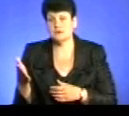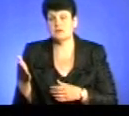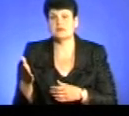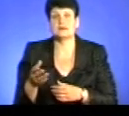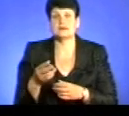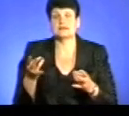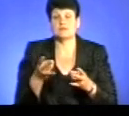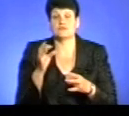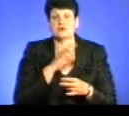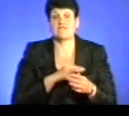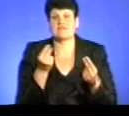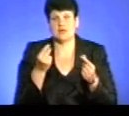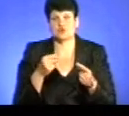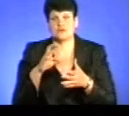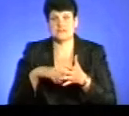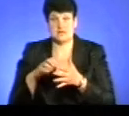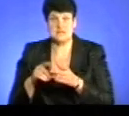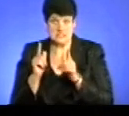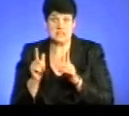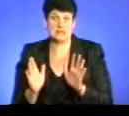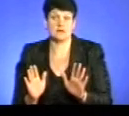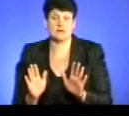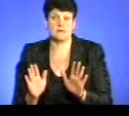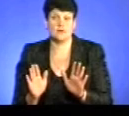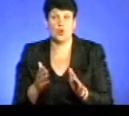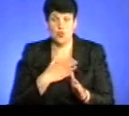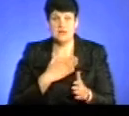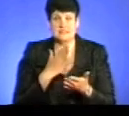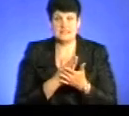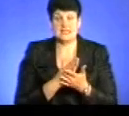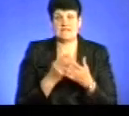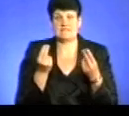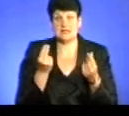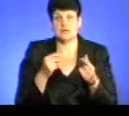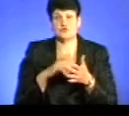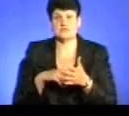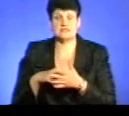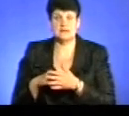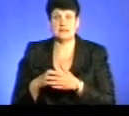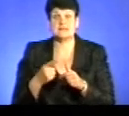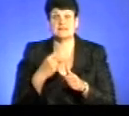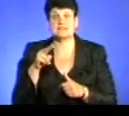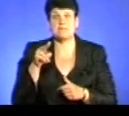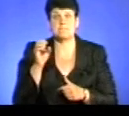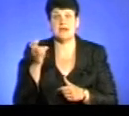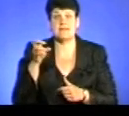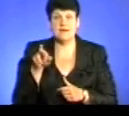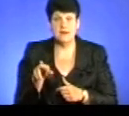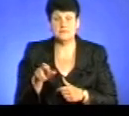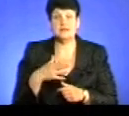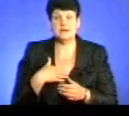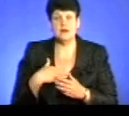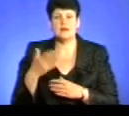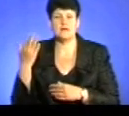фінансові санкції. Згідний? Згідний. У нас є фінансові санкції на аліменти. Вони називаються пеня. Я в свій